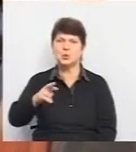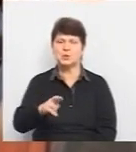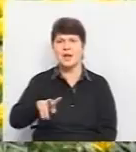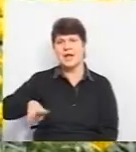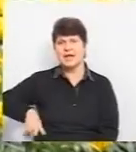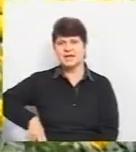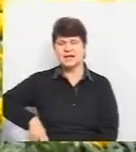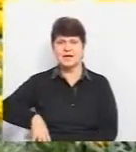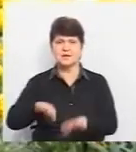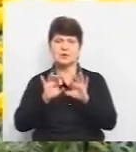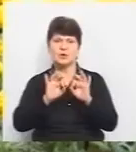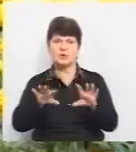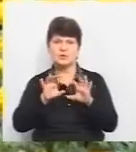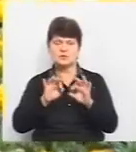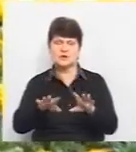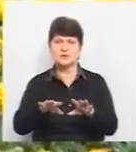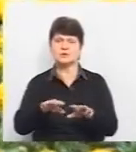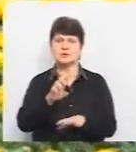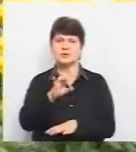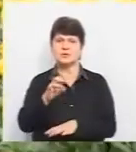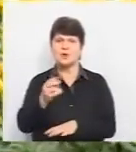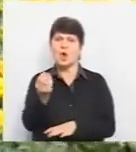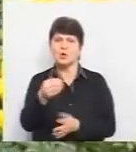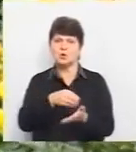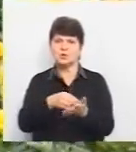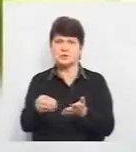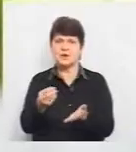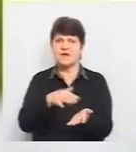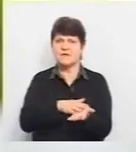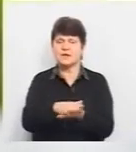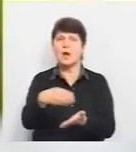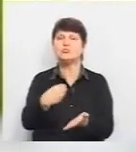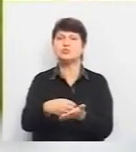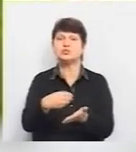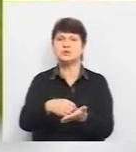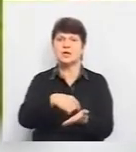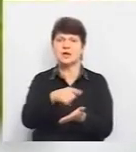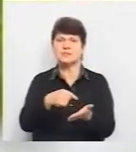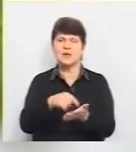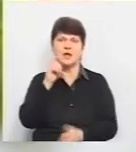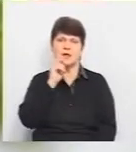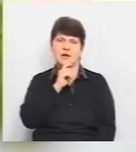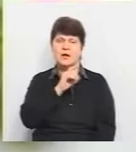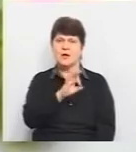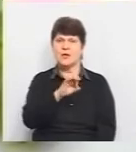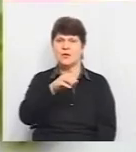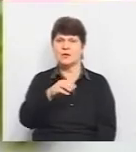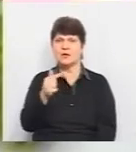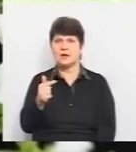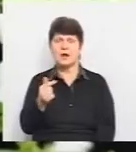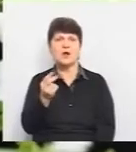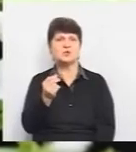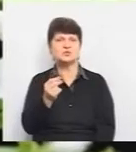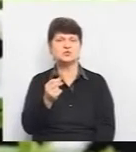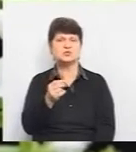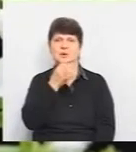агротехнічних питань Тетяна Прибуш. Гроші на закупівлю рослин витратили з бюджету Вінницької міської ОТГ. Суми Прибуш не називає, бо